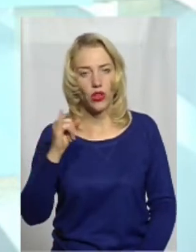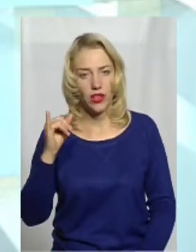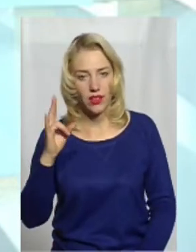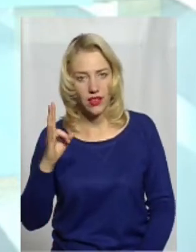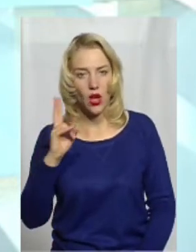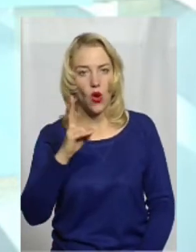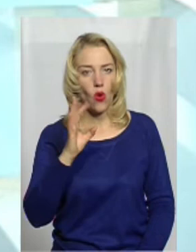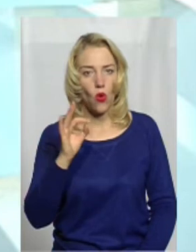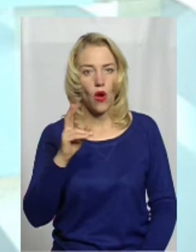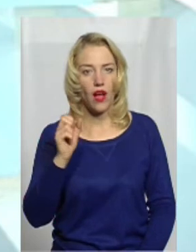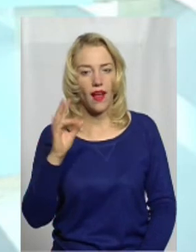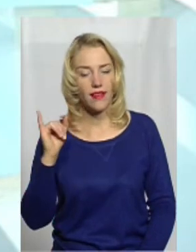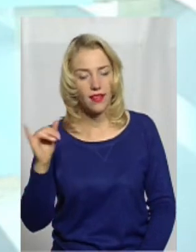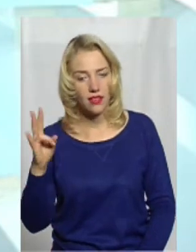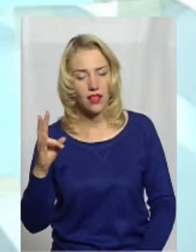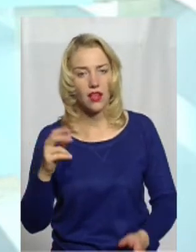запахів окремо.